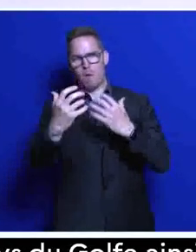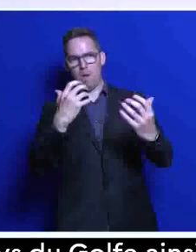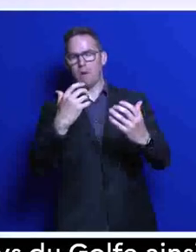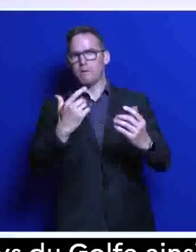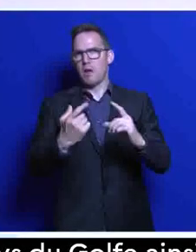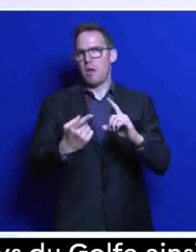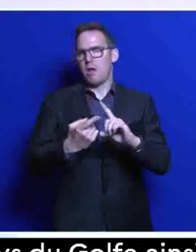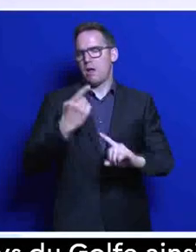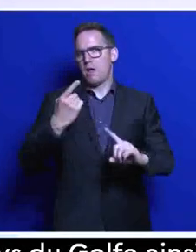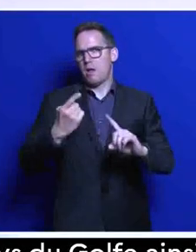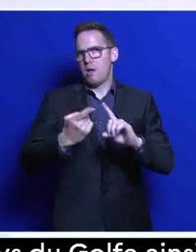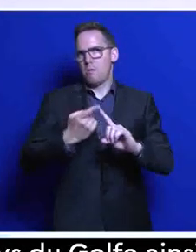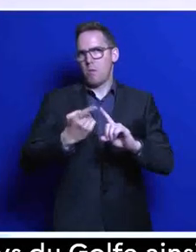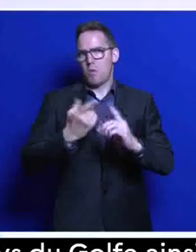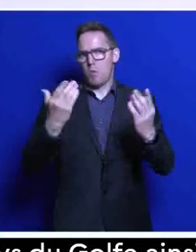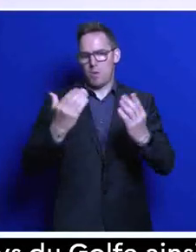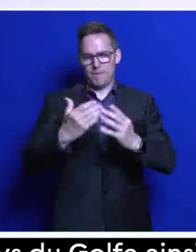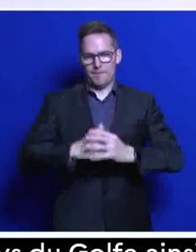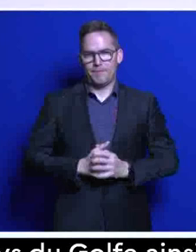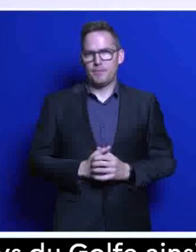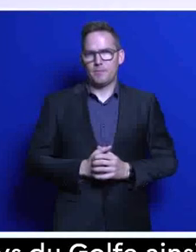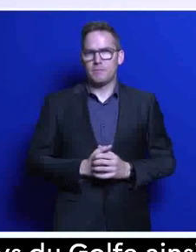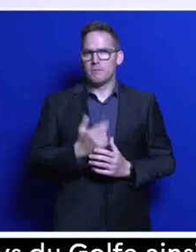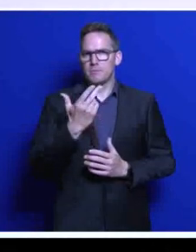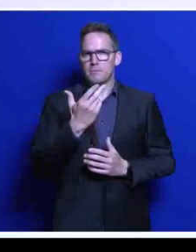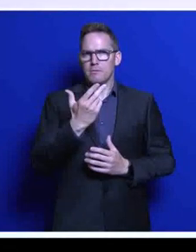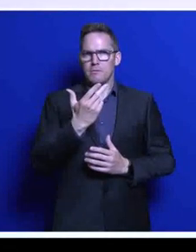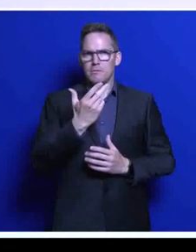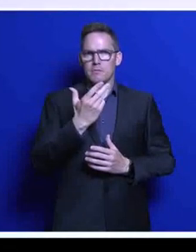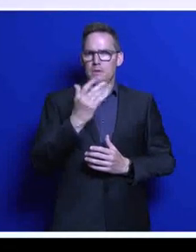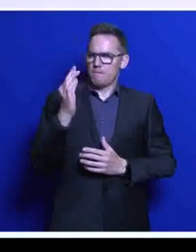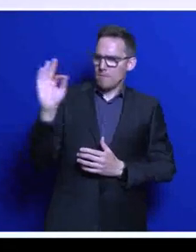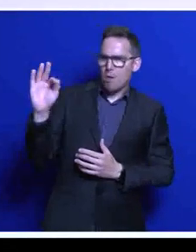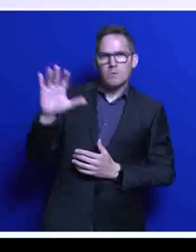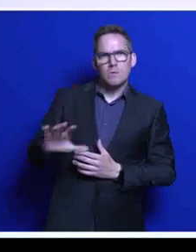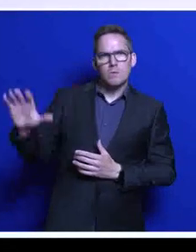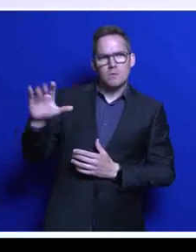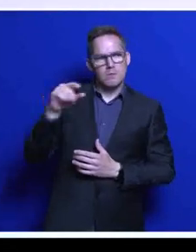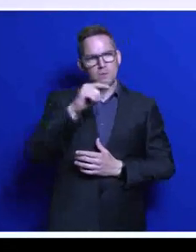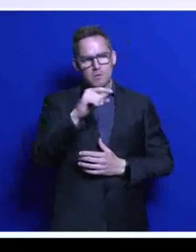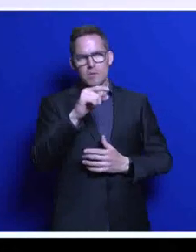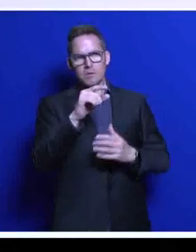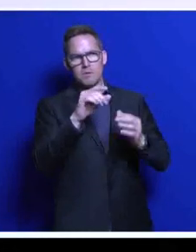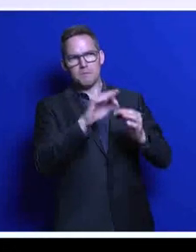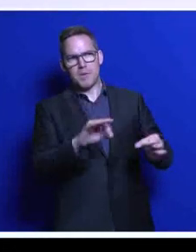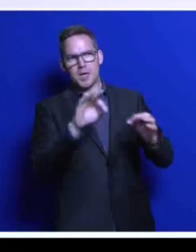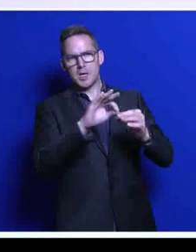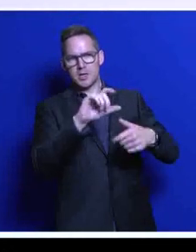'importance que nous accordons à la relation entre la France et les États du Golfe.